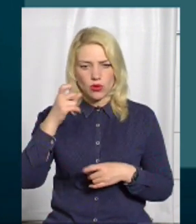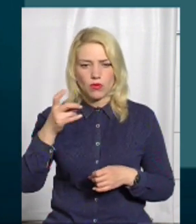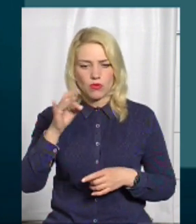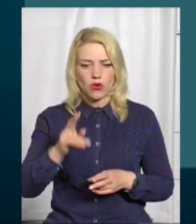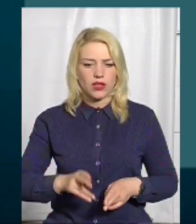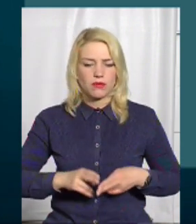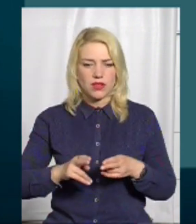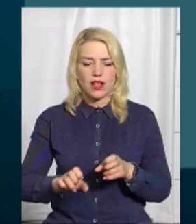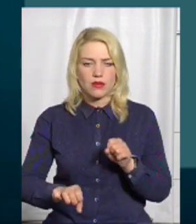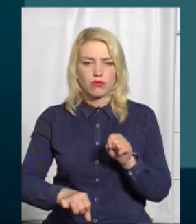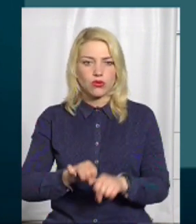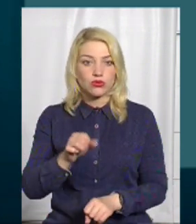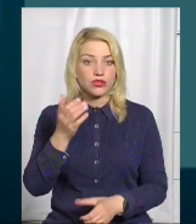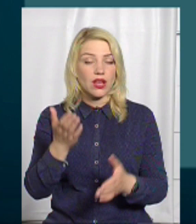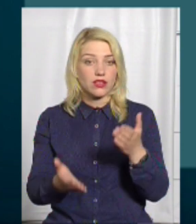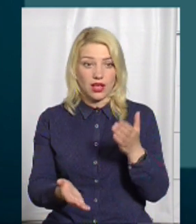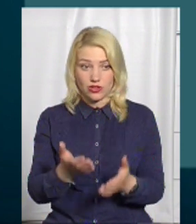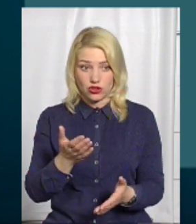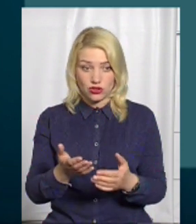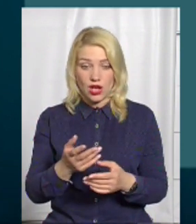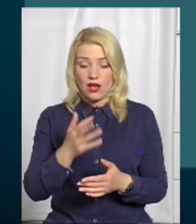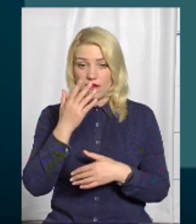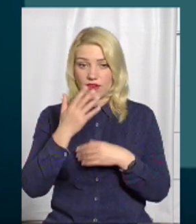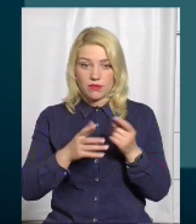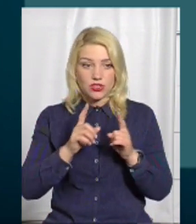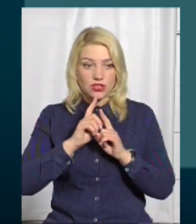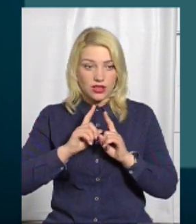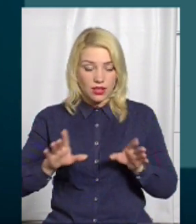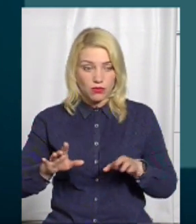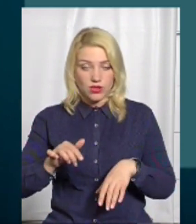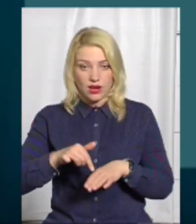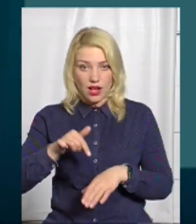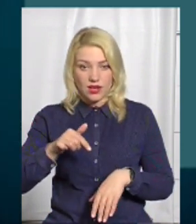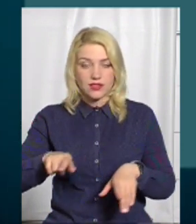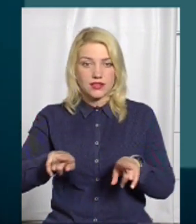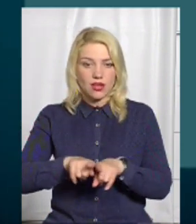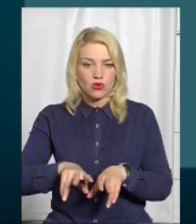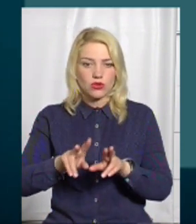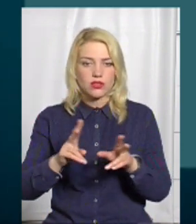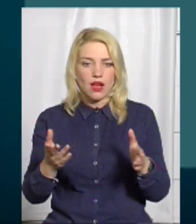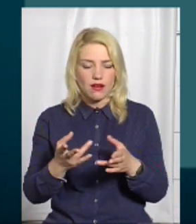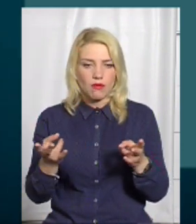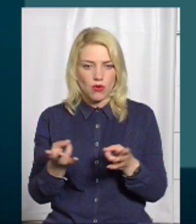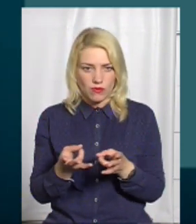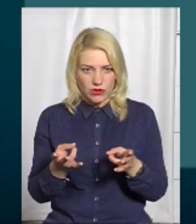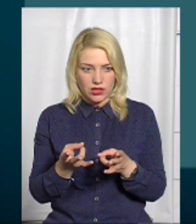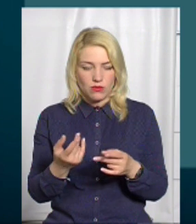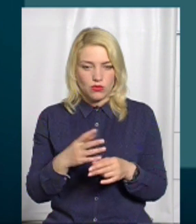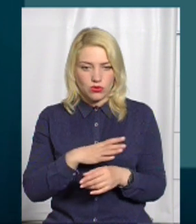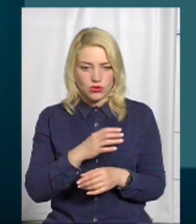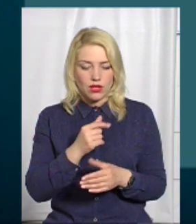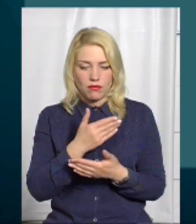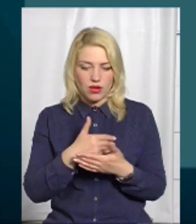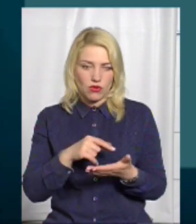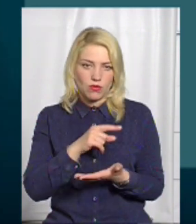правопорушення, і якщо, вибачте, не буде реакції такої, як це необхідно, ми обов